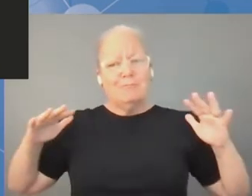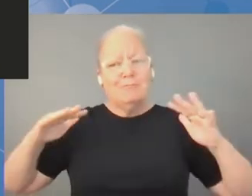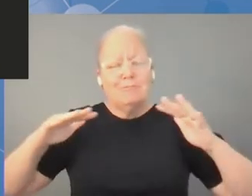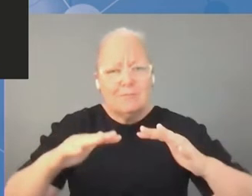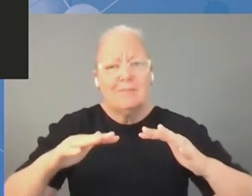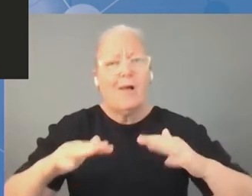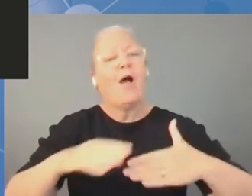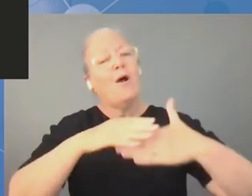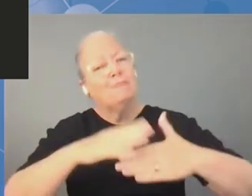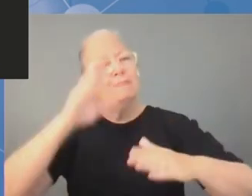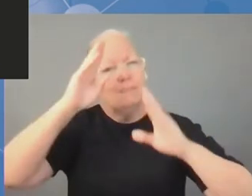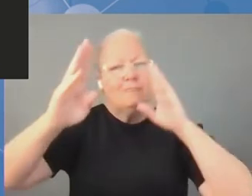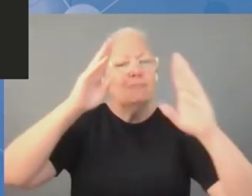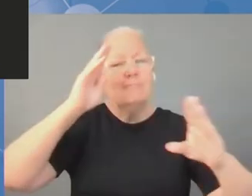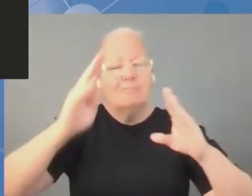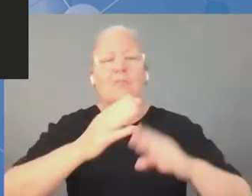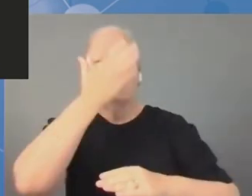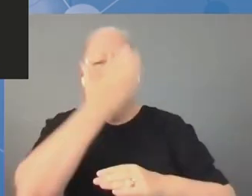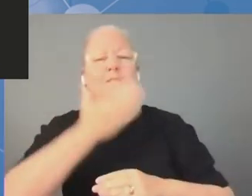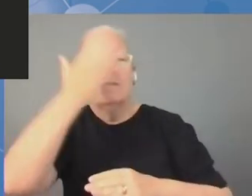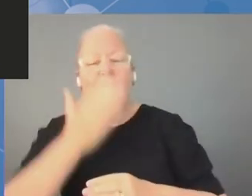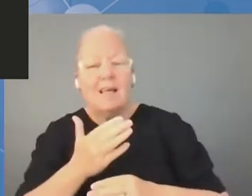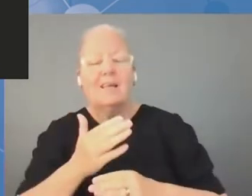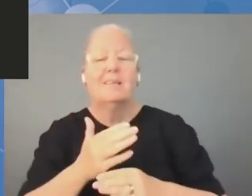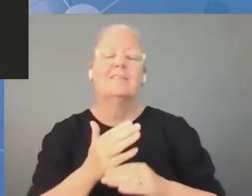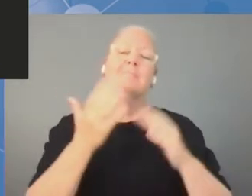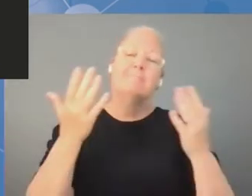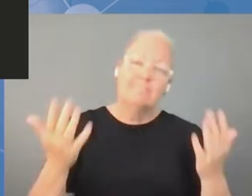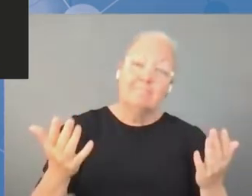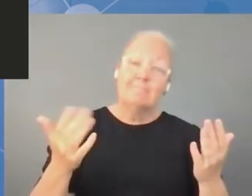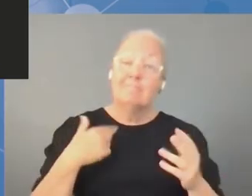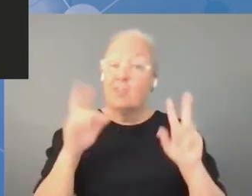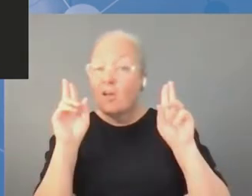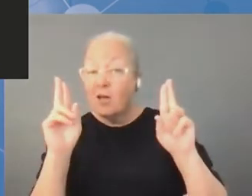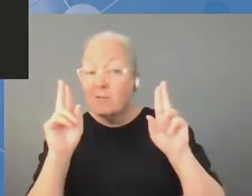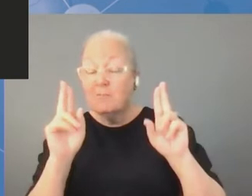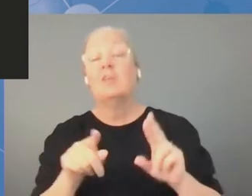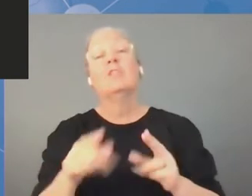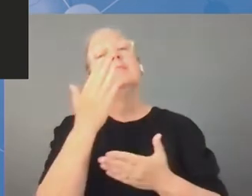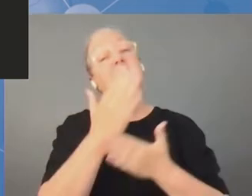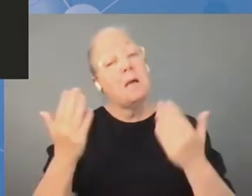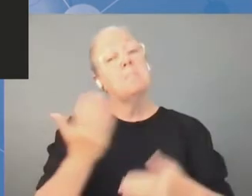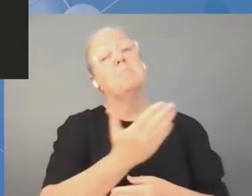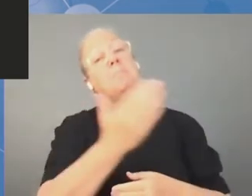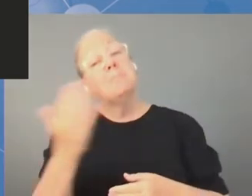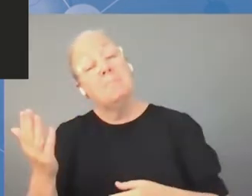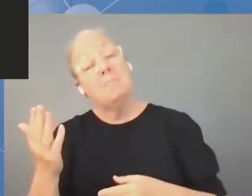może niedługo już będziemy mogli spotkać się twarzą w twarz. Już niektórzy z nas